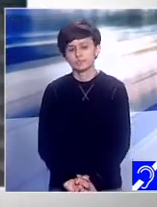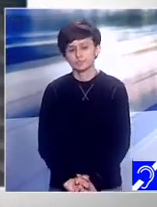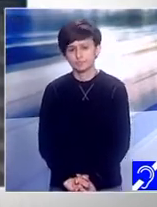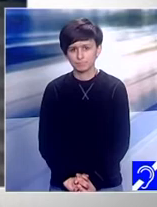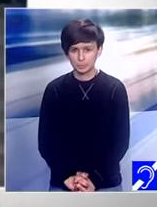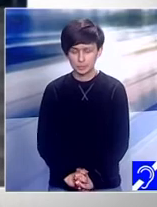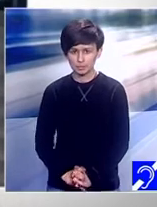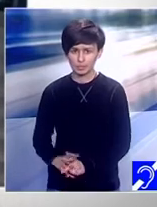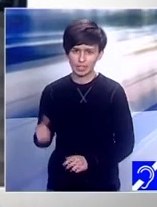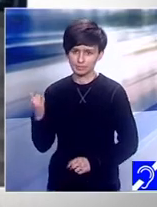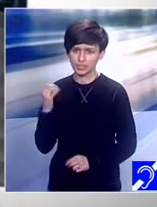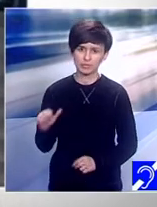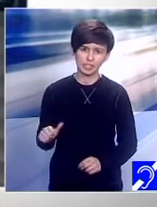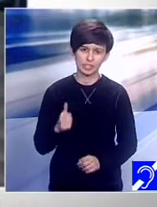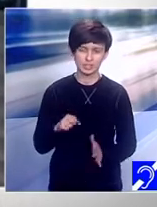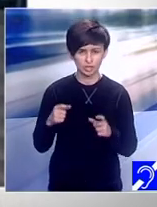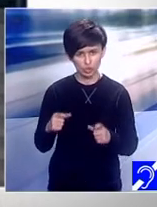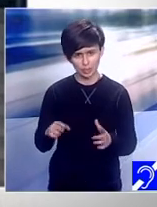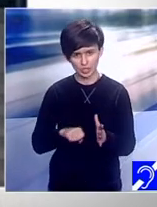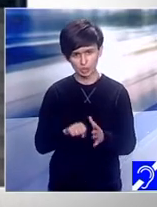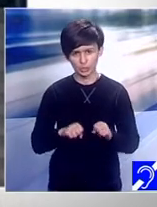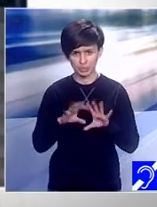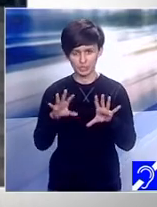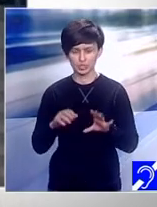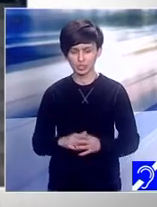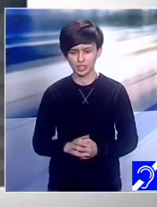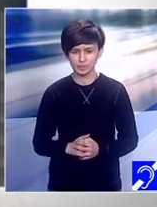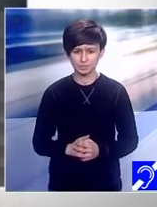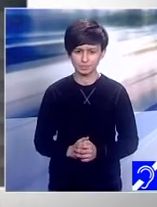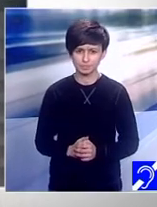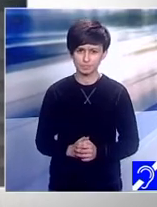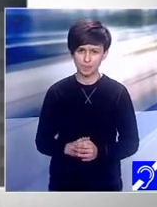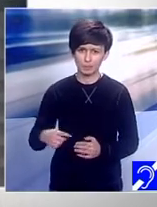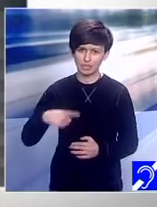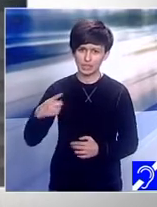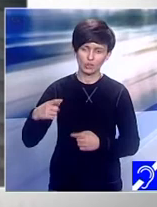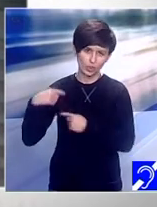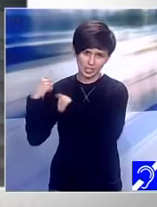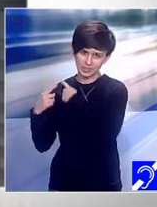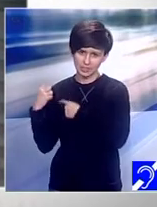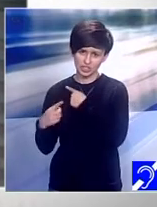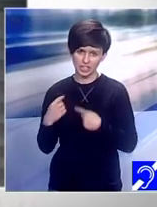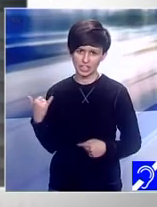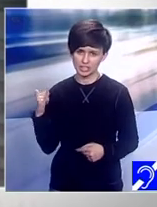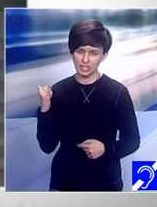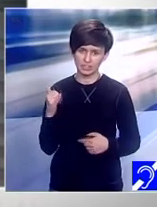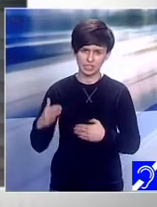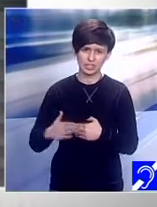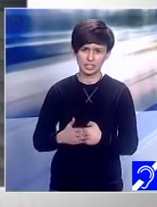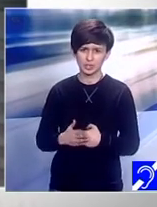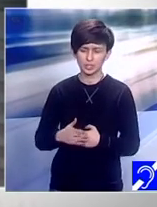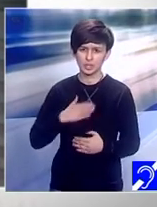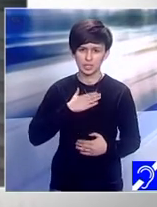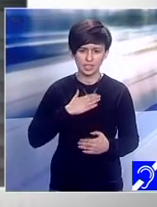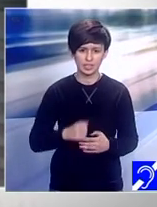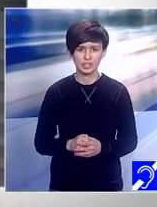Reveni, doamnelor, domnilor, în platouele emisiunii noastre fără prejdecăți continuă la TVR. O altă generație a susțit alături de mine. Este vorba despre